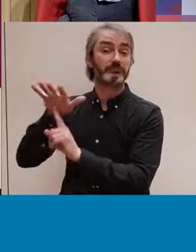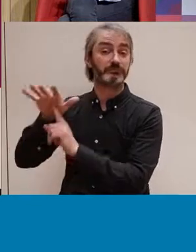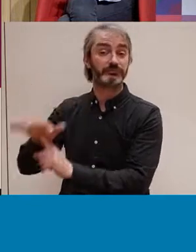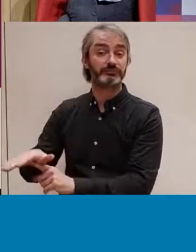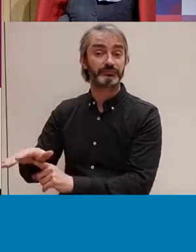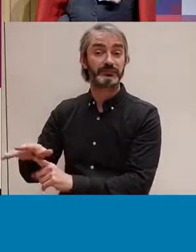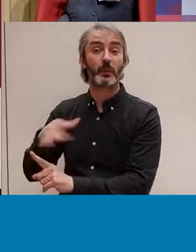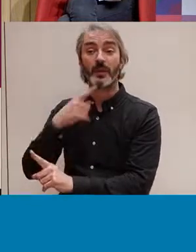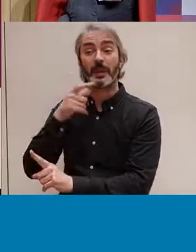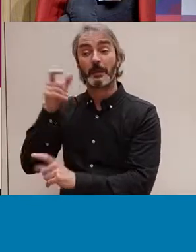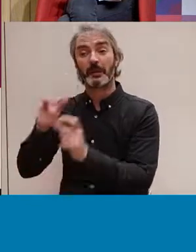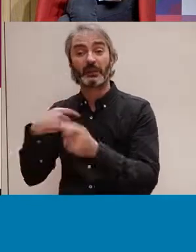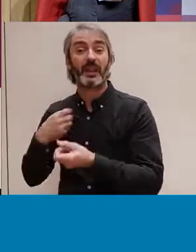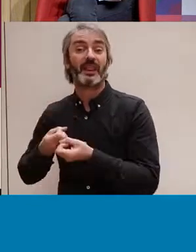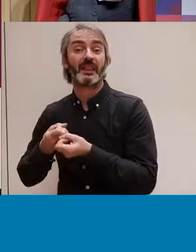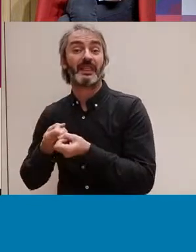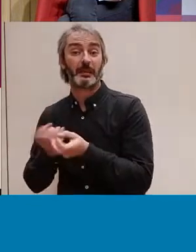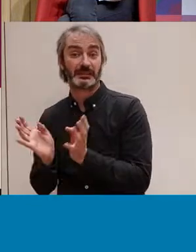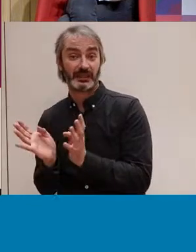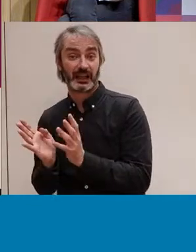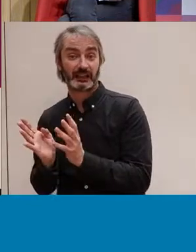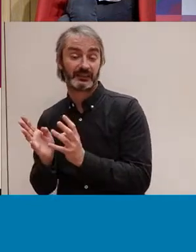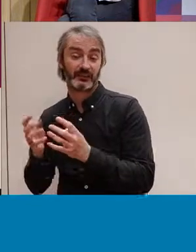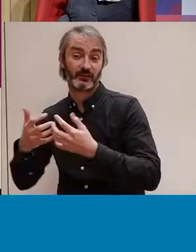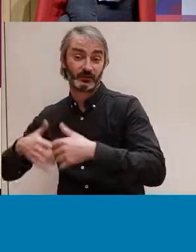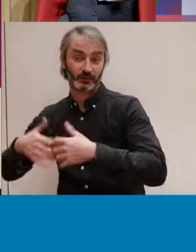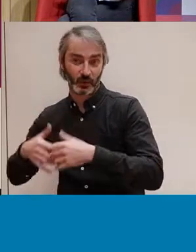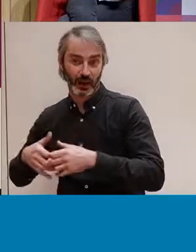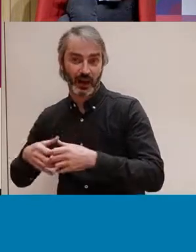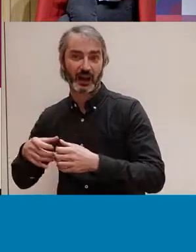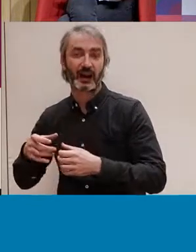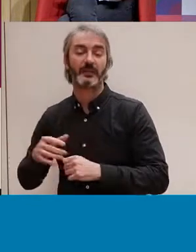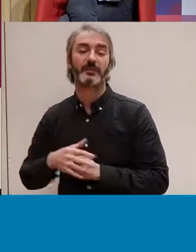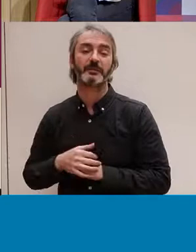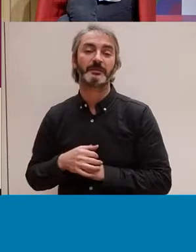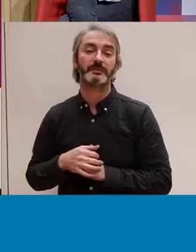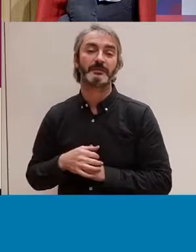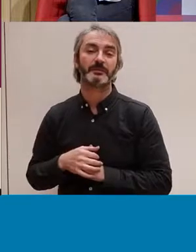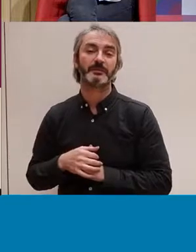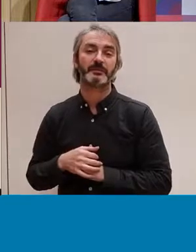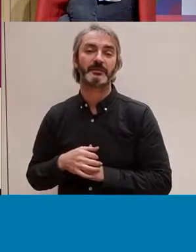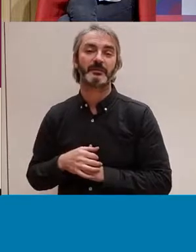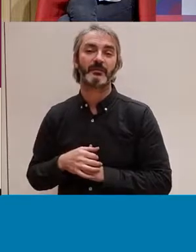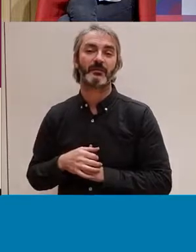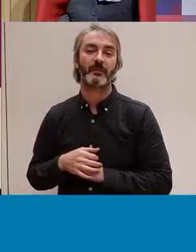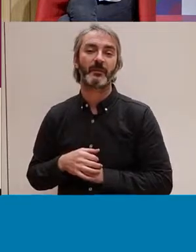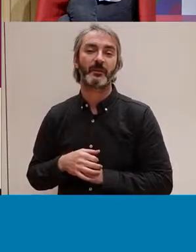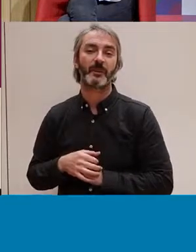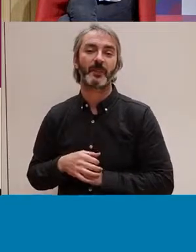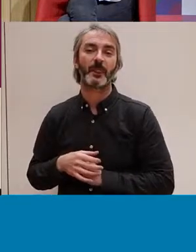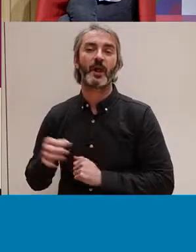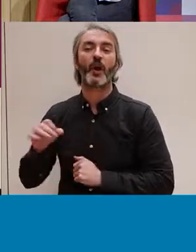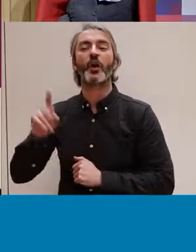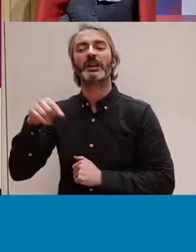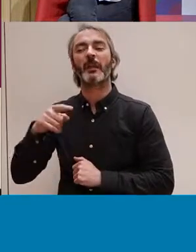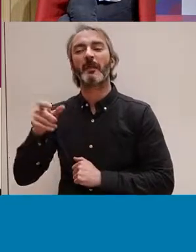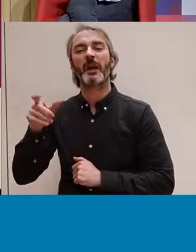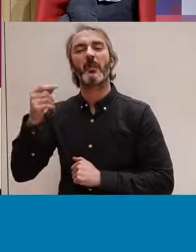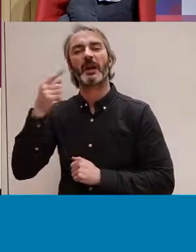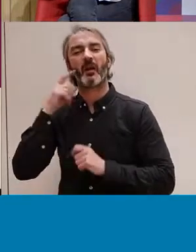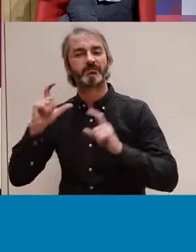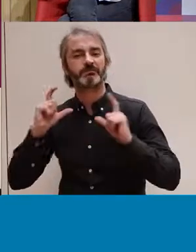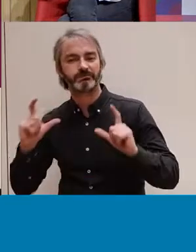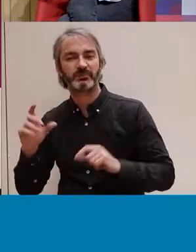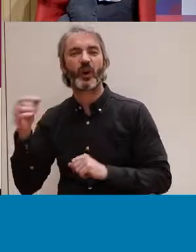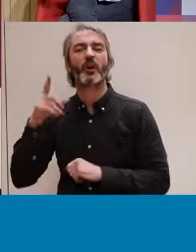exclou totes les persones amb diversitats funcionals, que discrimina o que té una mirada totalment gordofòbica, que té una